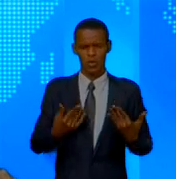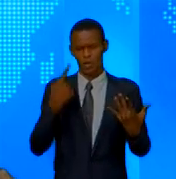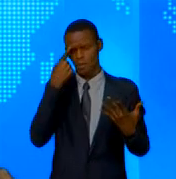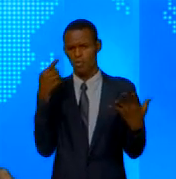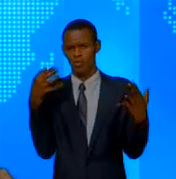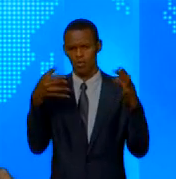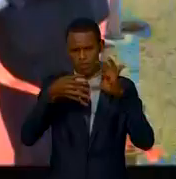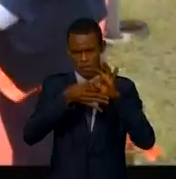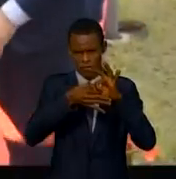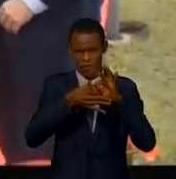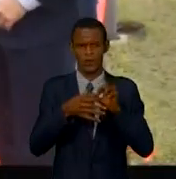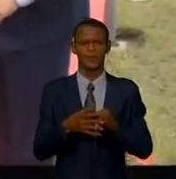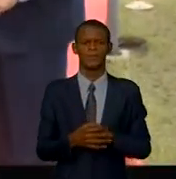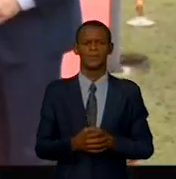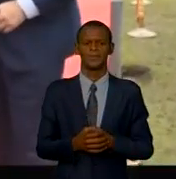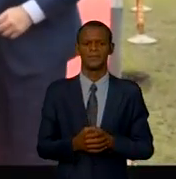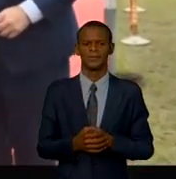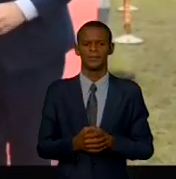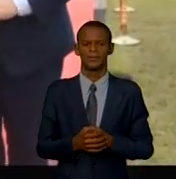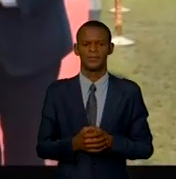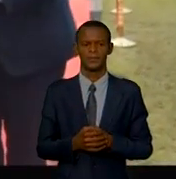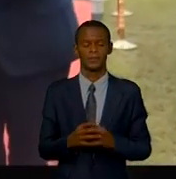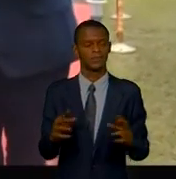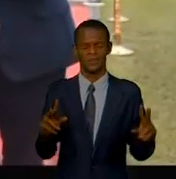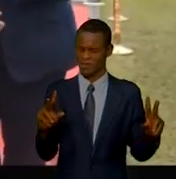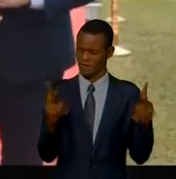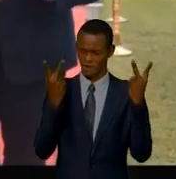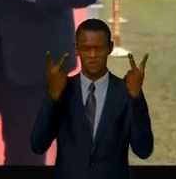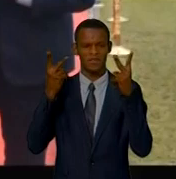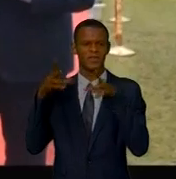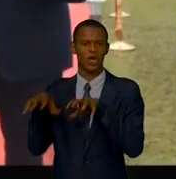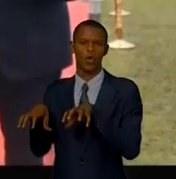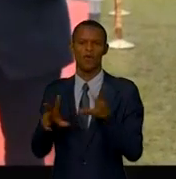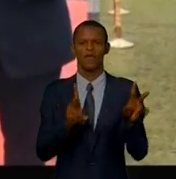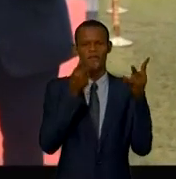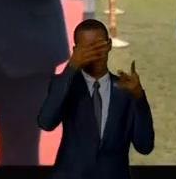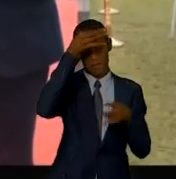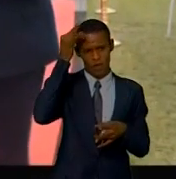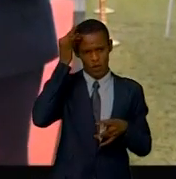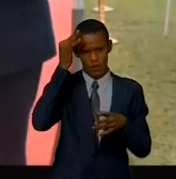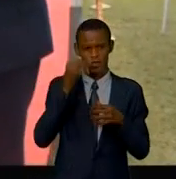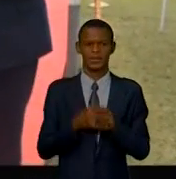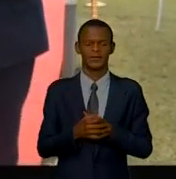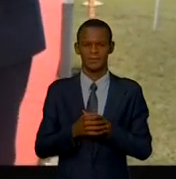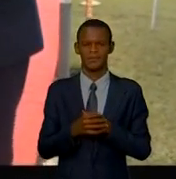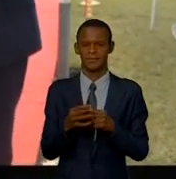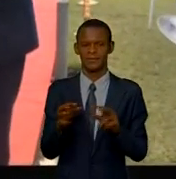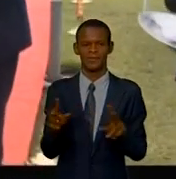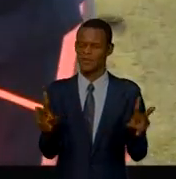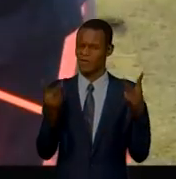pour le reporter. Vive la République démocratique du Congo, vive la France, vive R&D, vive France.